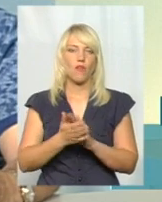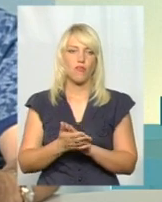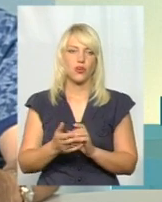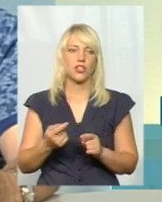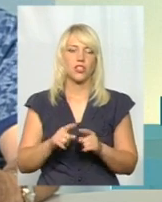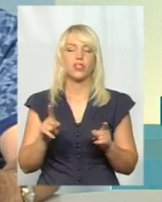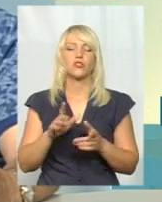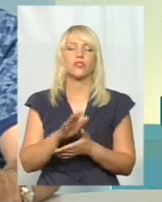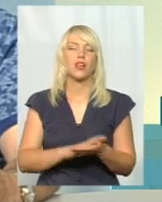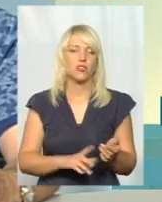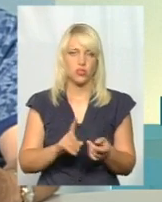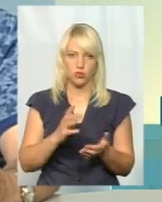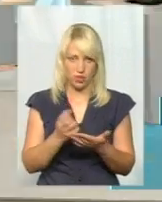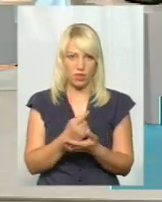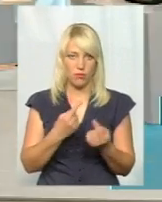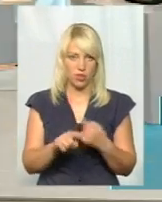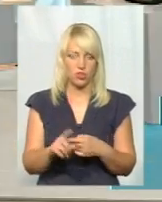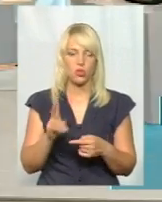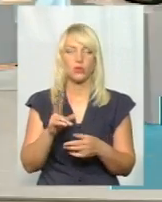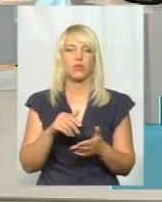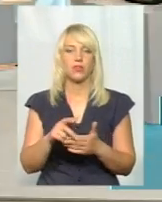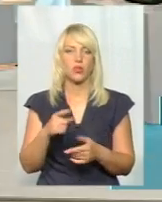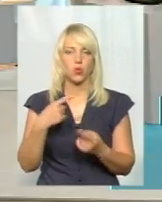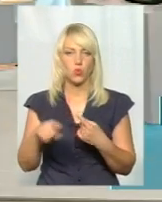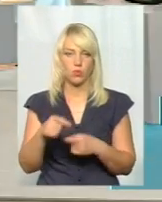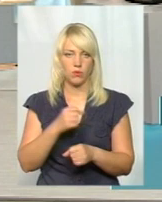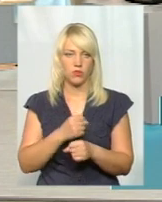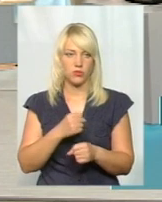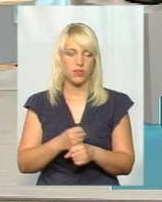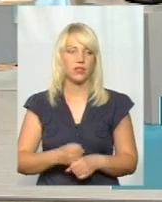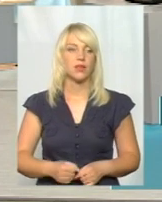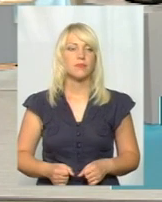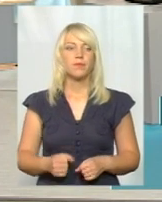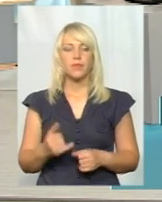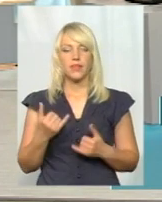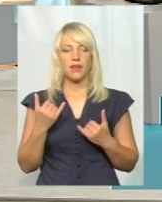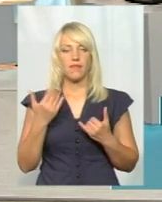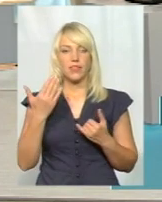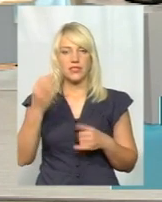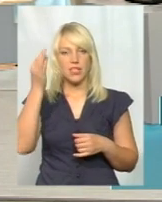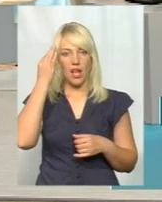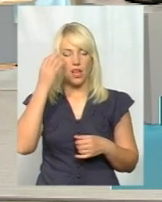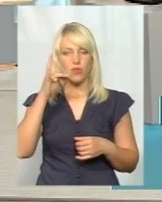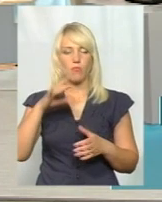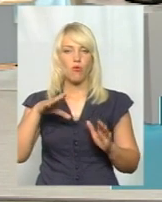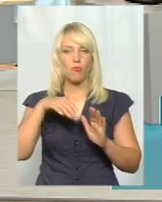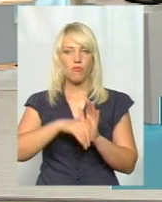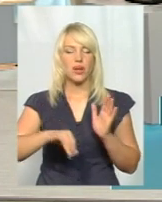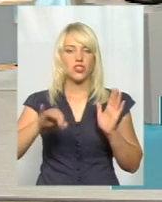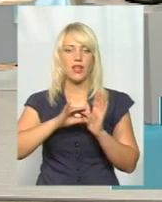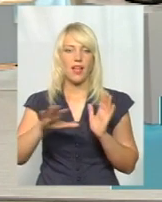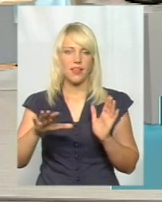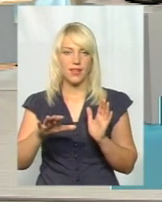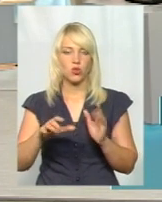крок. Чи знайдемо іншого признака, чи піде хтось працювати. Ми не раз сьогодні, вірніше, не раз згадували про запровадження електронних